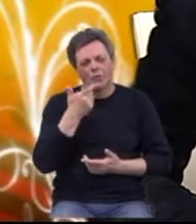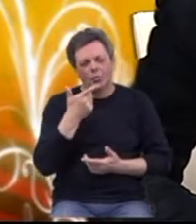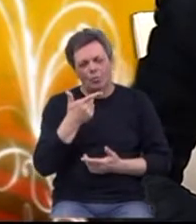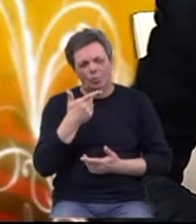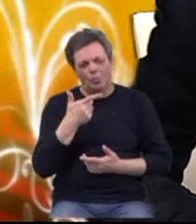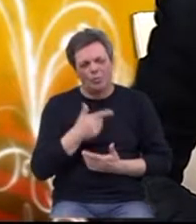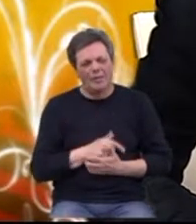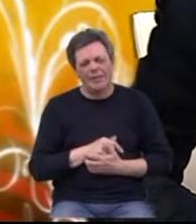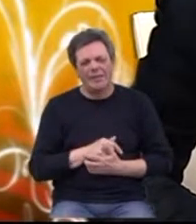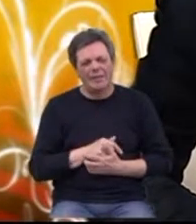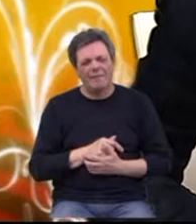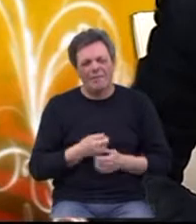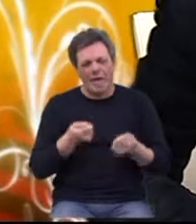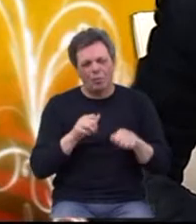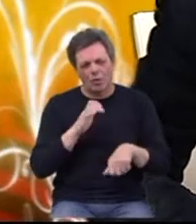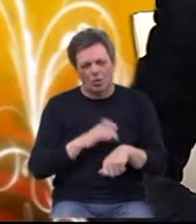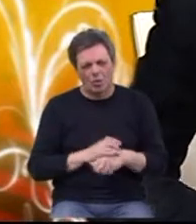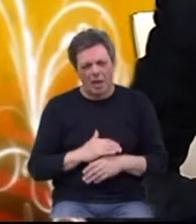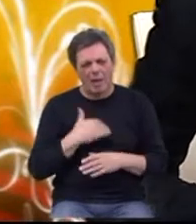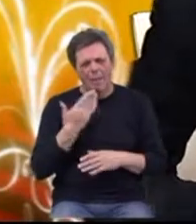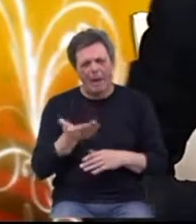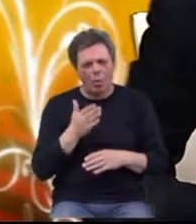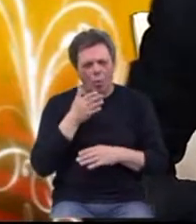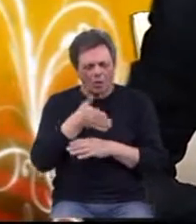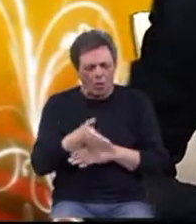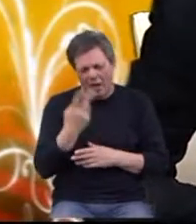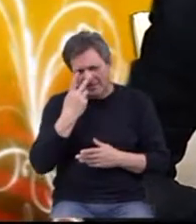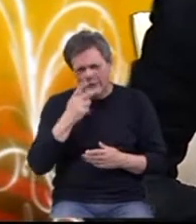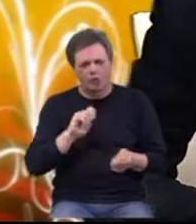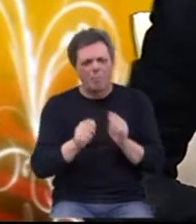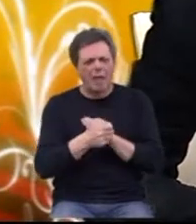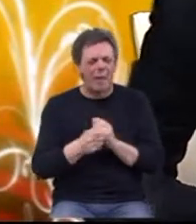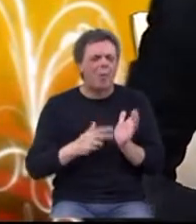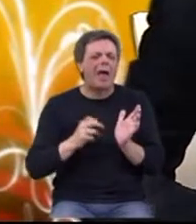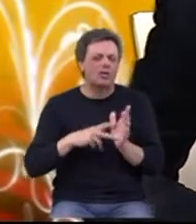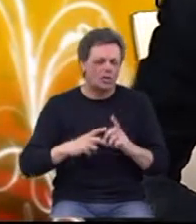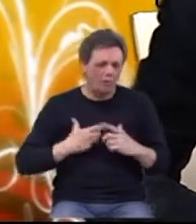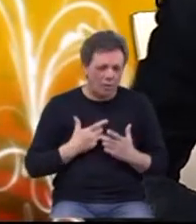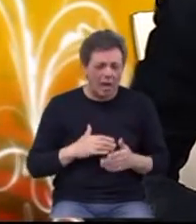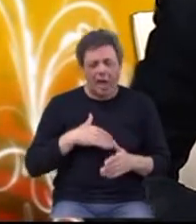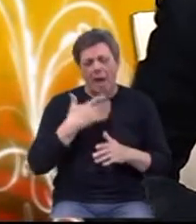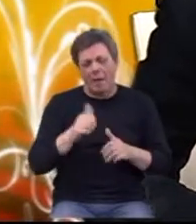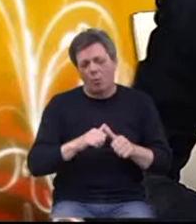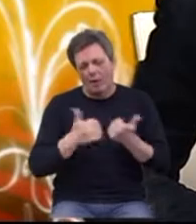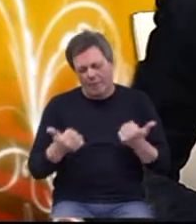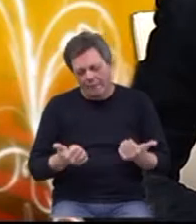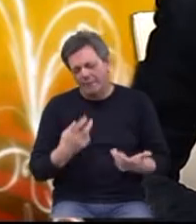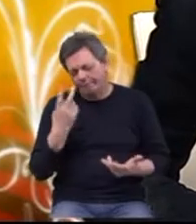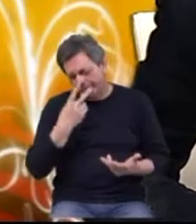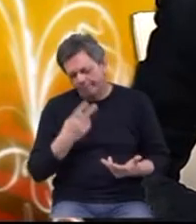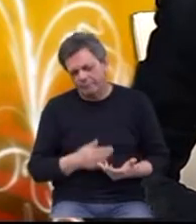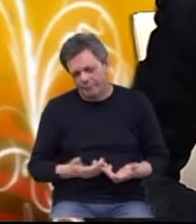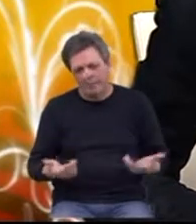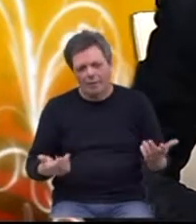ključne točke. Nakon ulaska u brak, što jednostavno mijenjaju način života, a nakon bračnih brodoloma, vjerovatno,